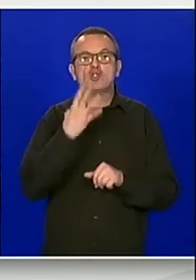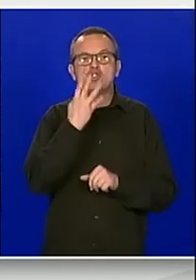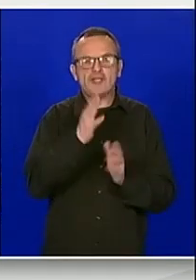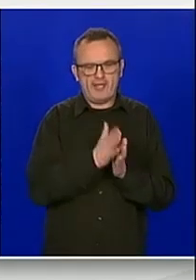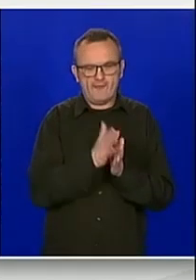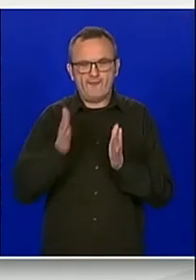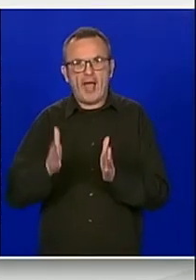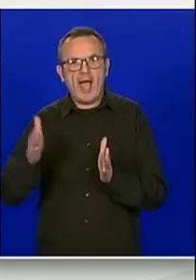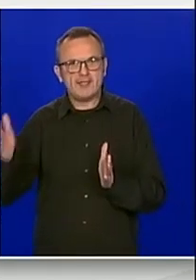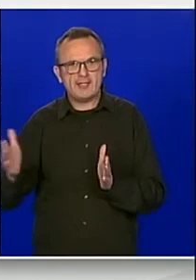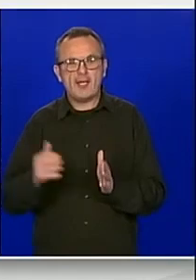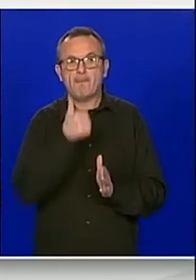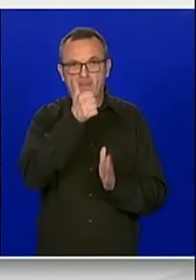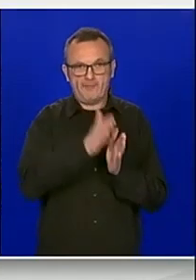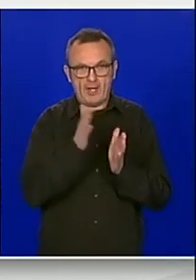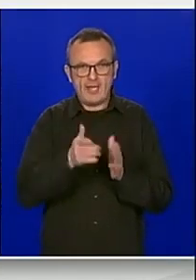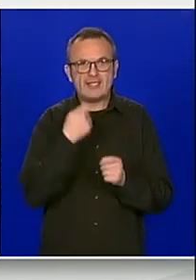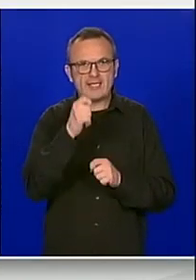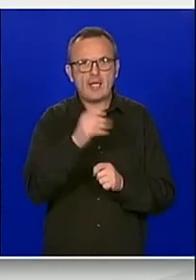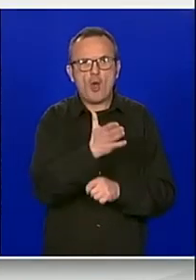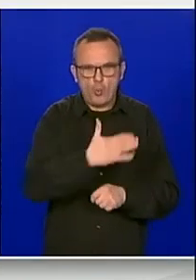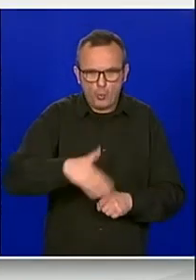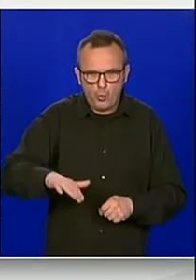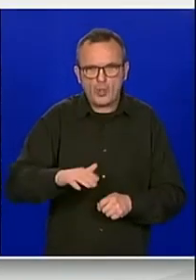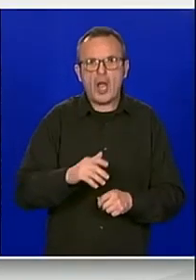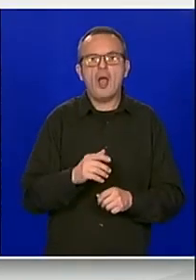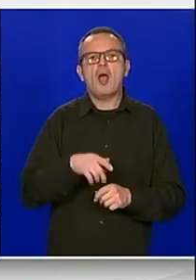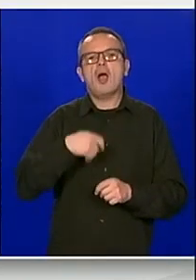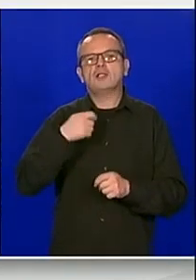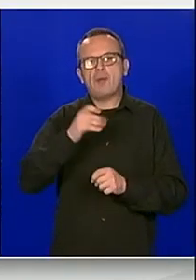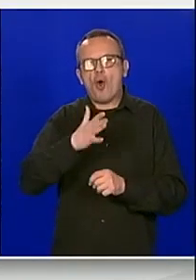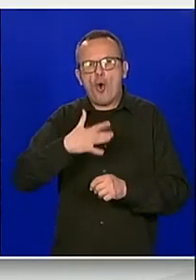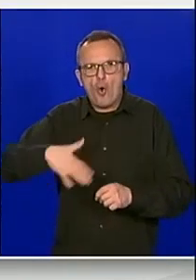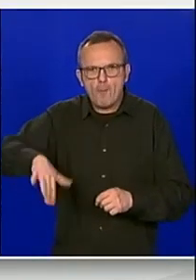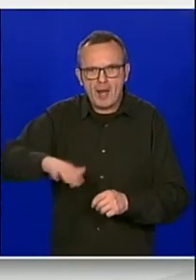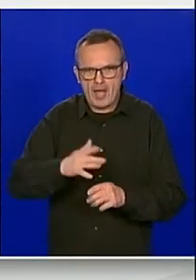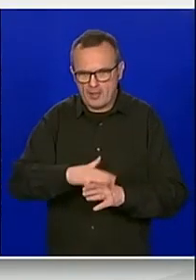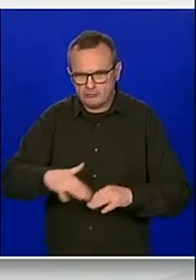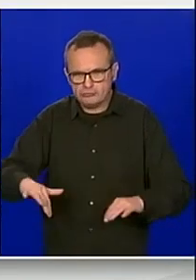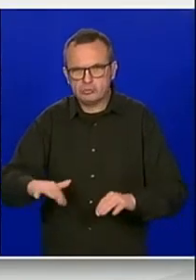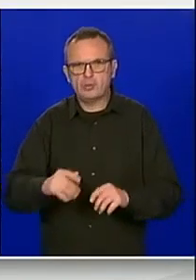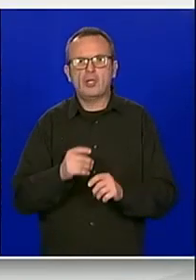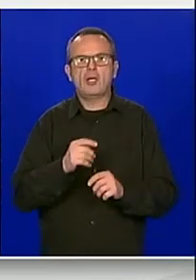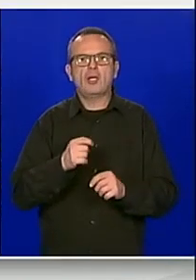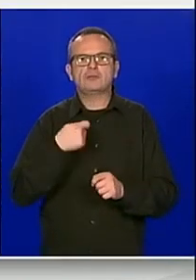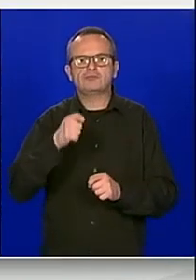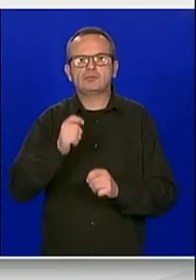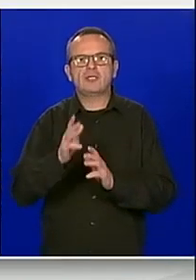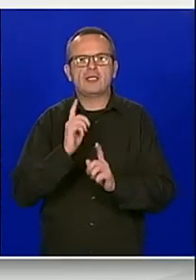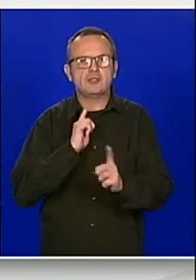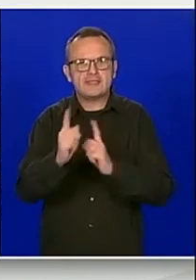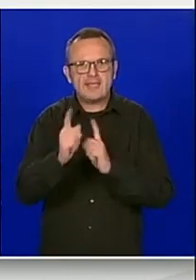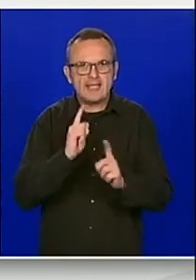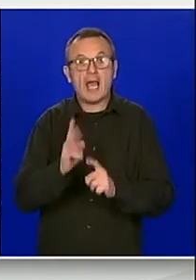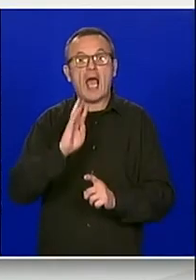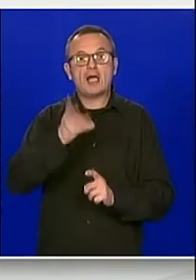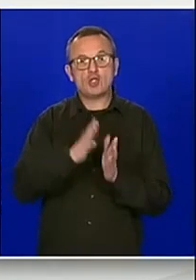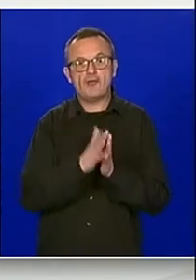faza je izgradnja luke, druga izgradnja obale, treća rekonstrukcija prometnice, odnosno državne ceste i četvrta faza